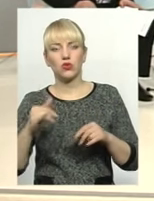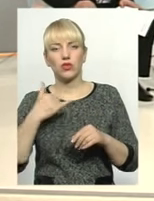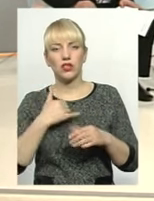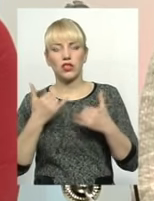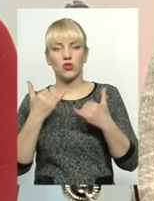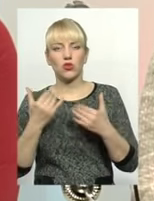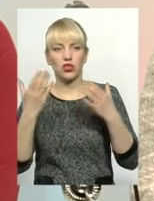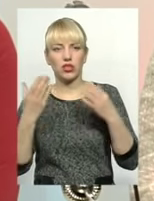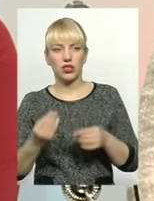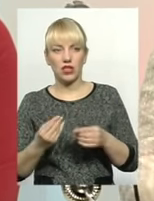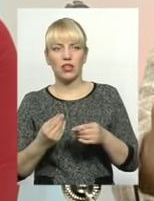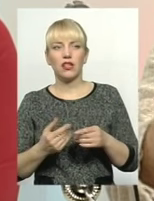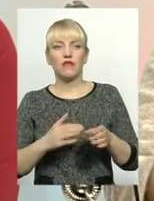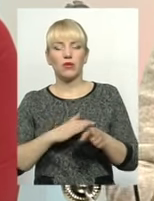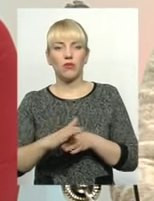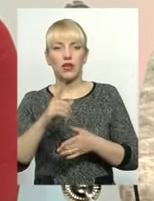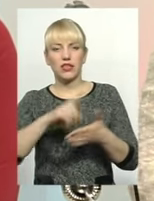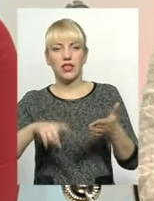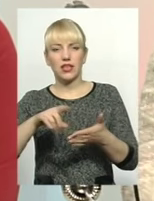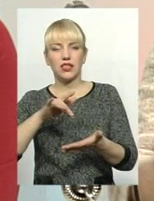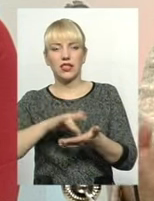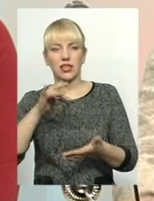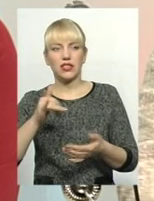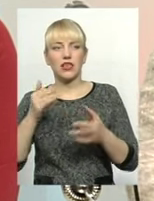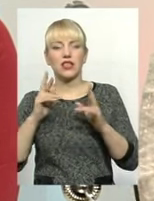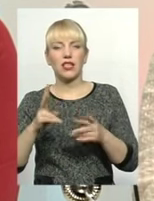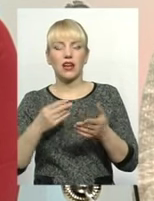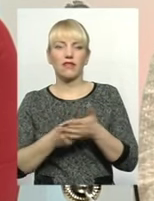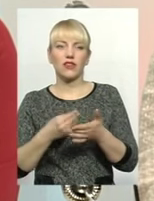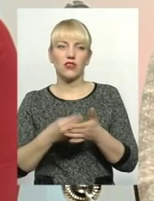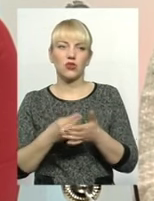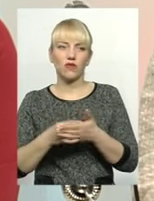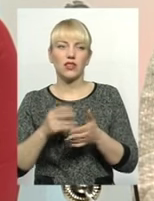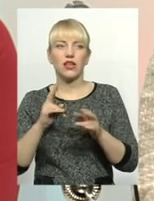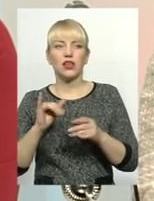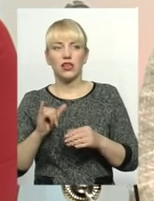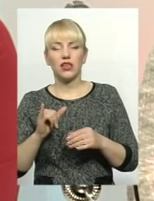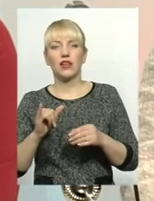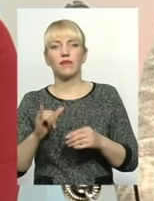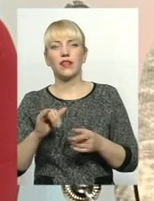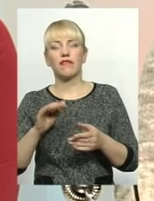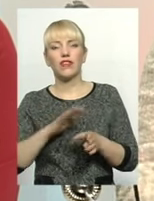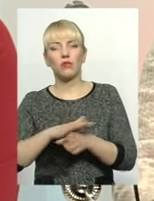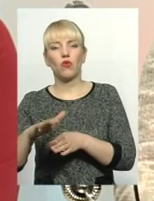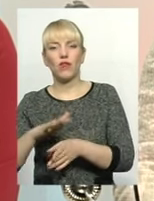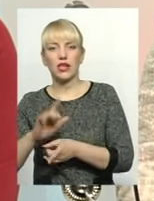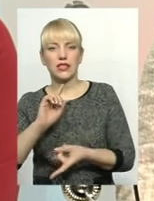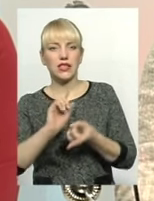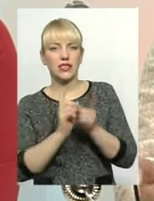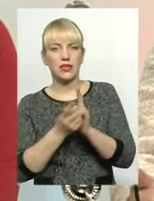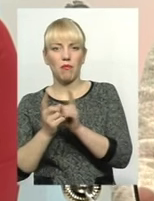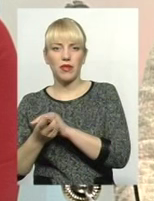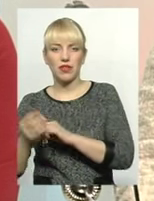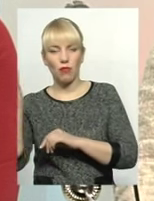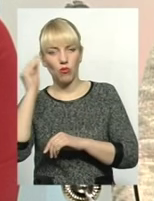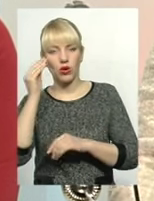сьогоднішній день відбувається децентралізація, тобто і як фінансування, і відбувається зміна поглядів,